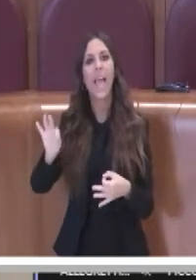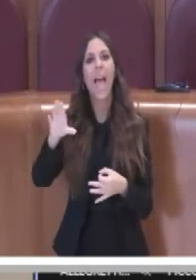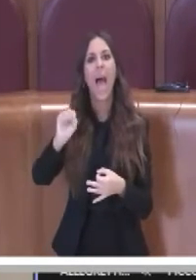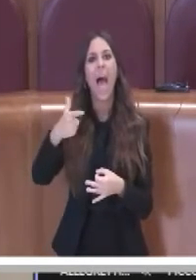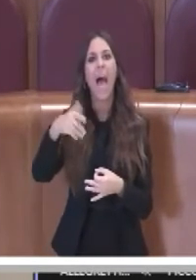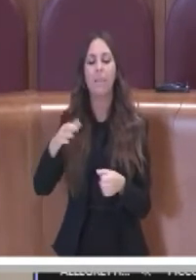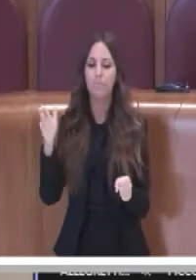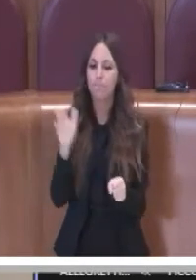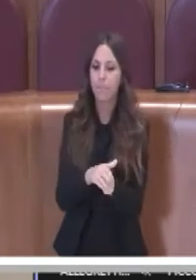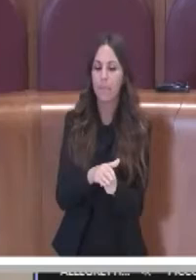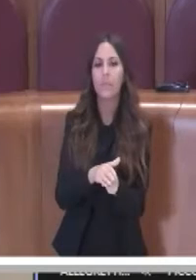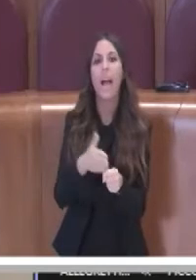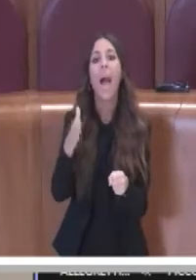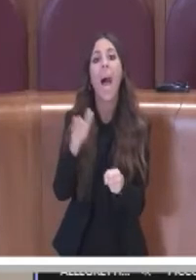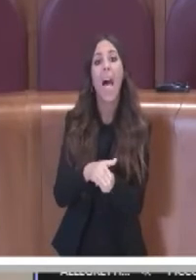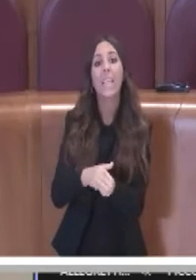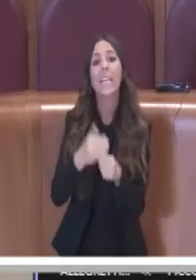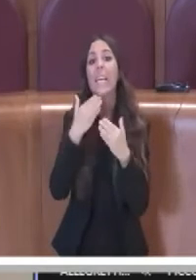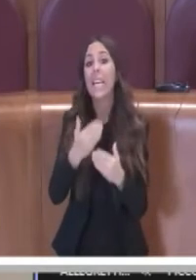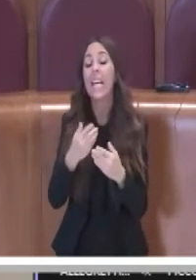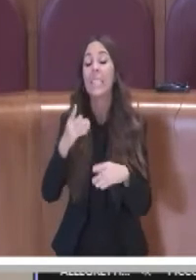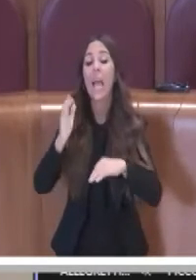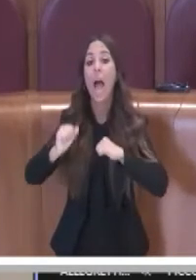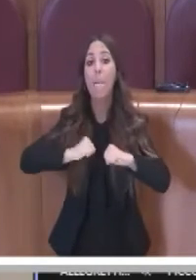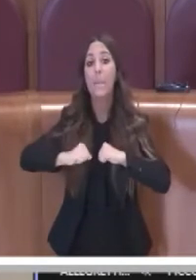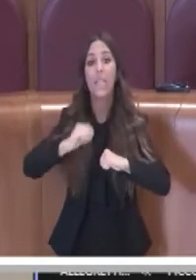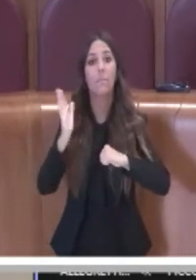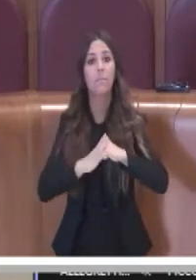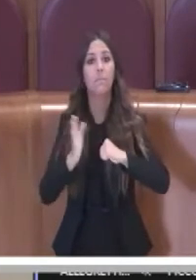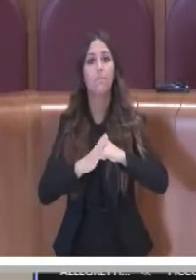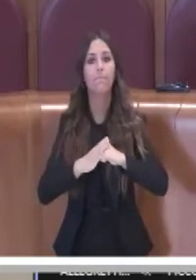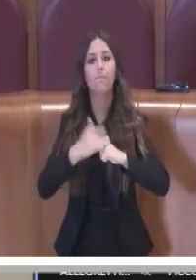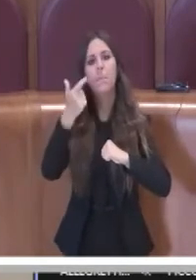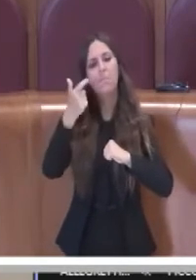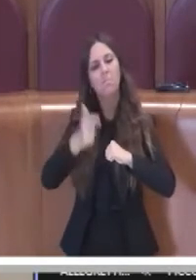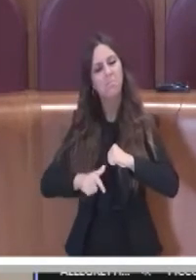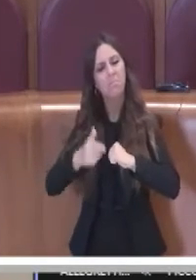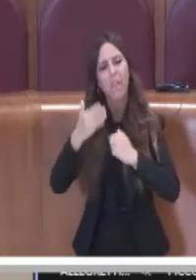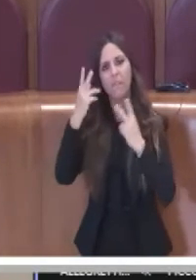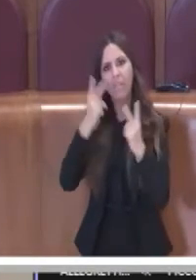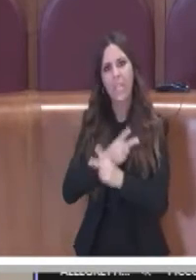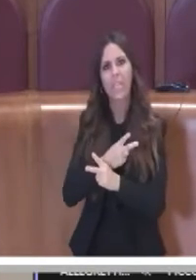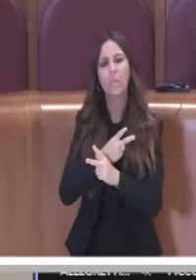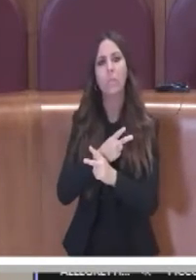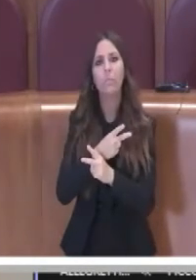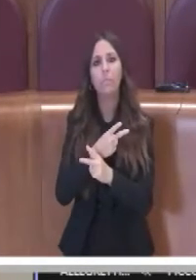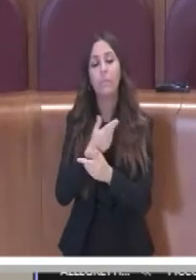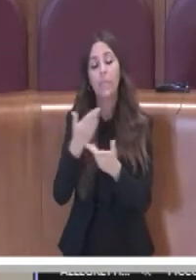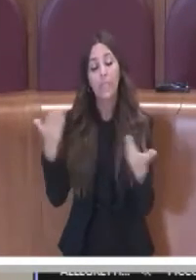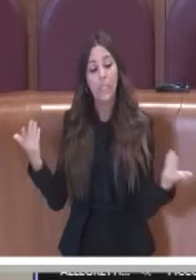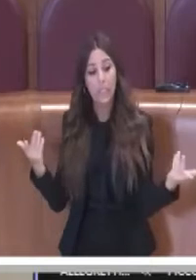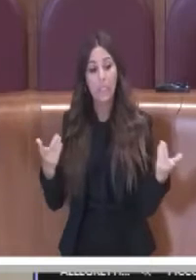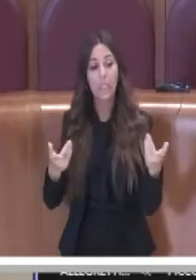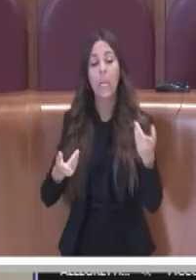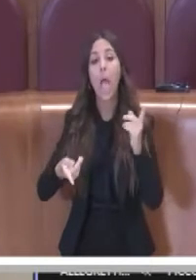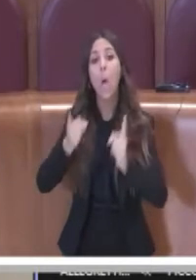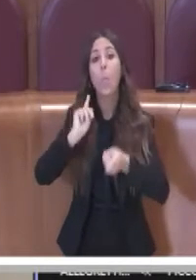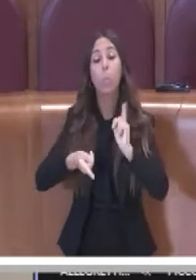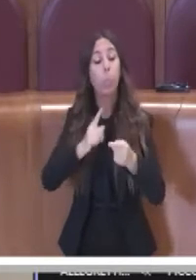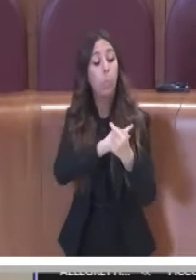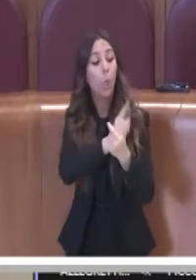risanata, è stata risanata grazie a questa amministrazione. Per cui, per carità, ci sta che le forze politiche